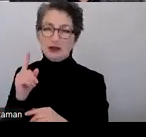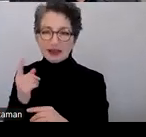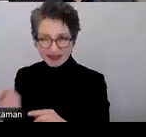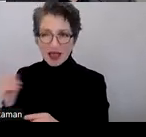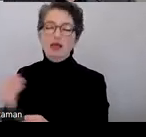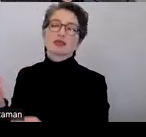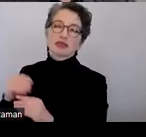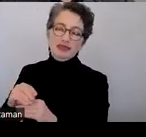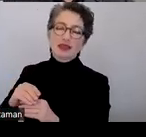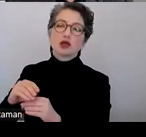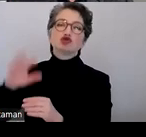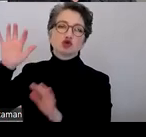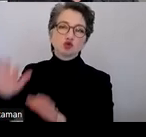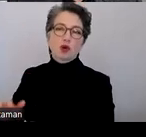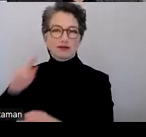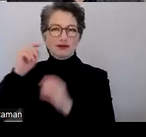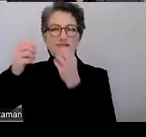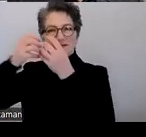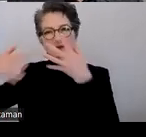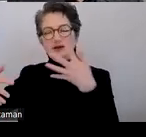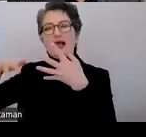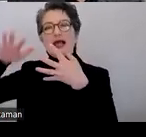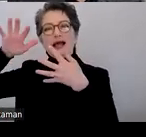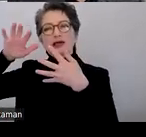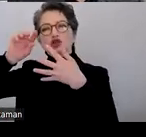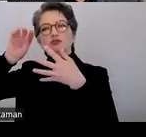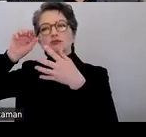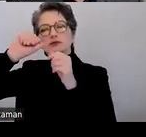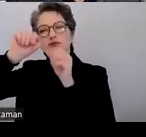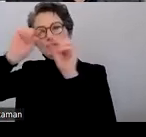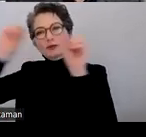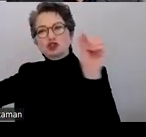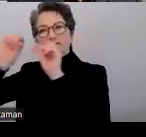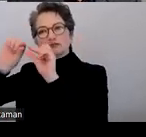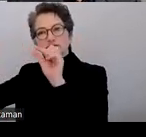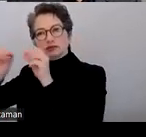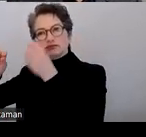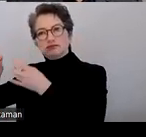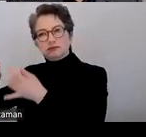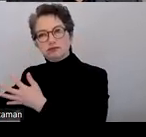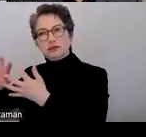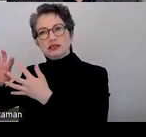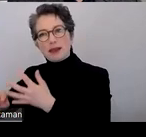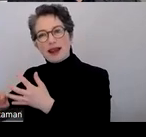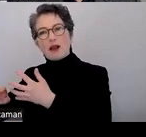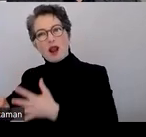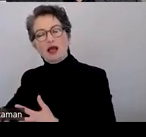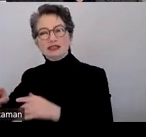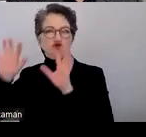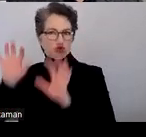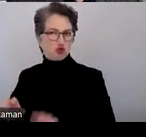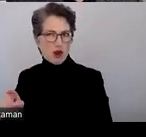Das ist eine Überschrift, hier haben wir eine Liste, hier haben wir eine Tabelle und das ist sehr aufwendig von Hand zu machen. Übrigens, das macht inzwischen